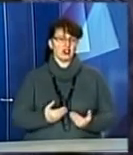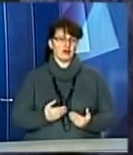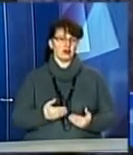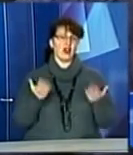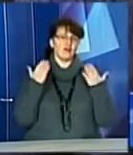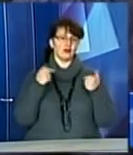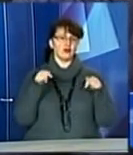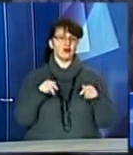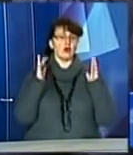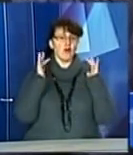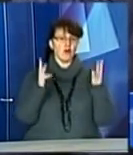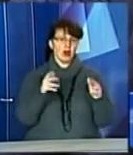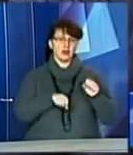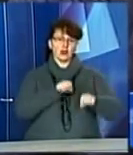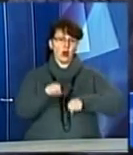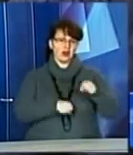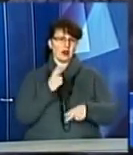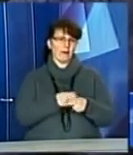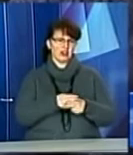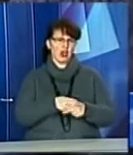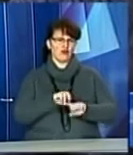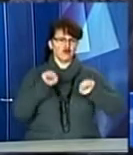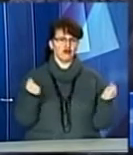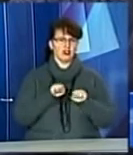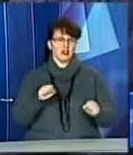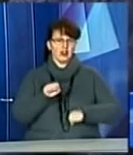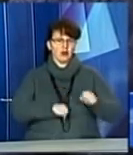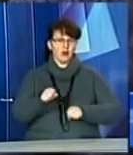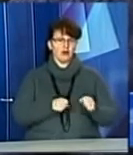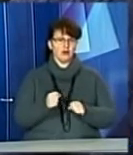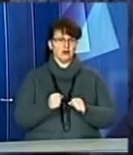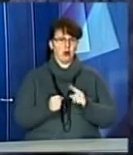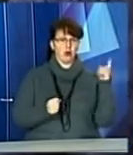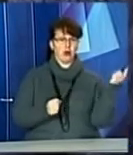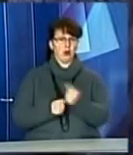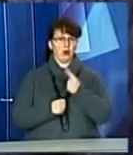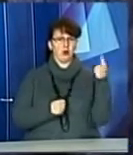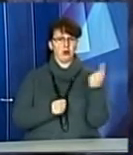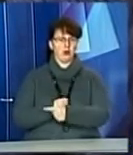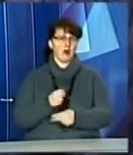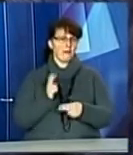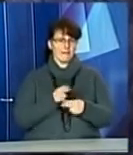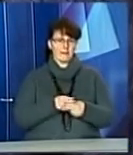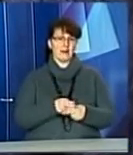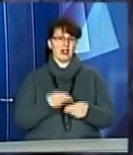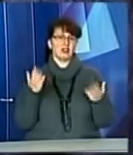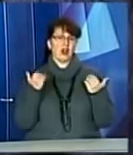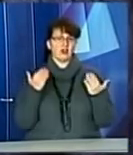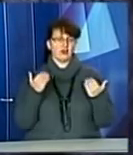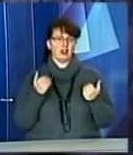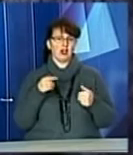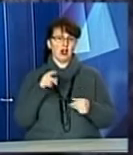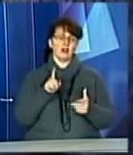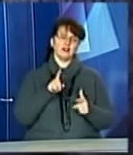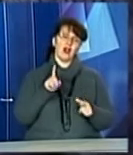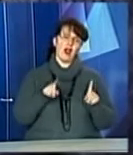велосипедисти знато великою швидкістю, проїжджаючі повз, збивають їх. Деколи мами